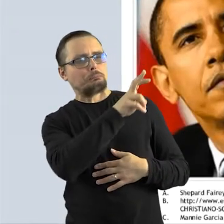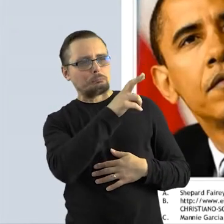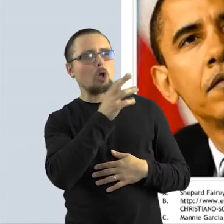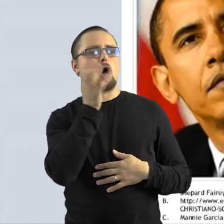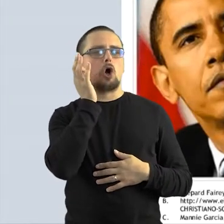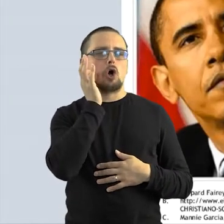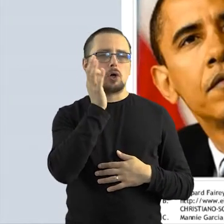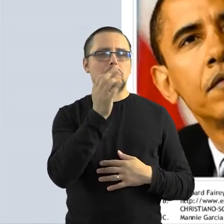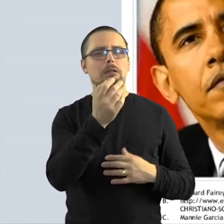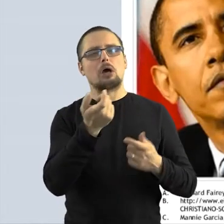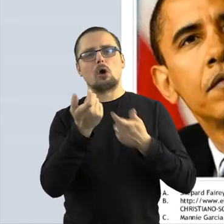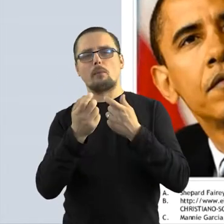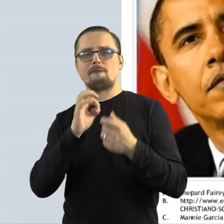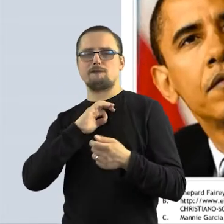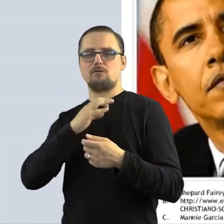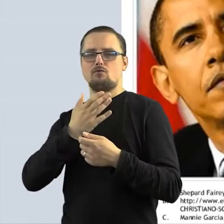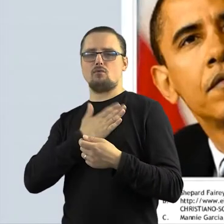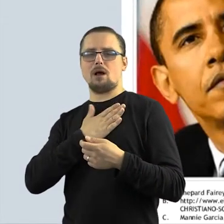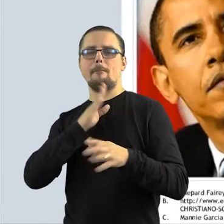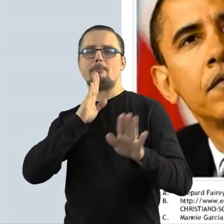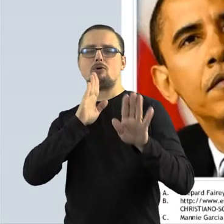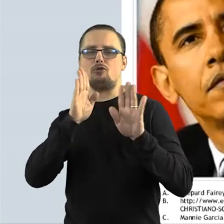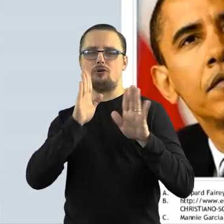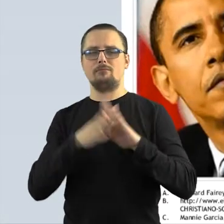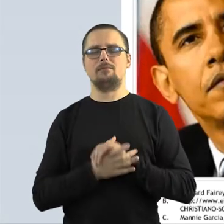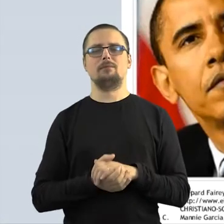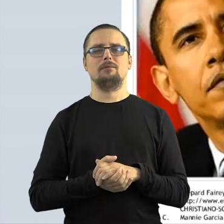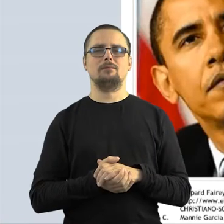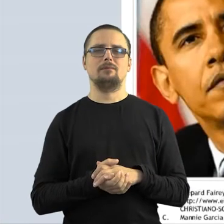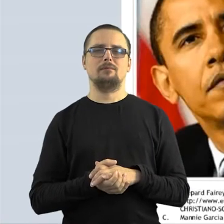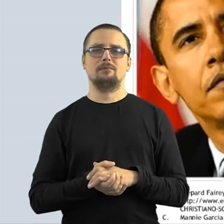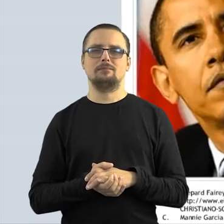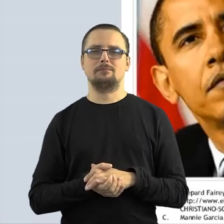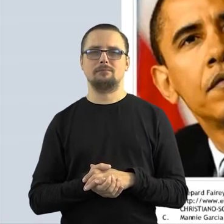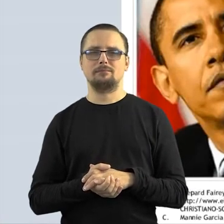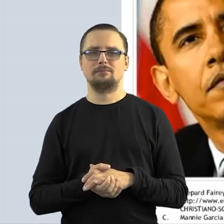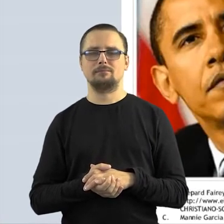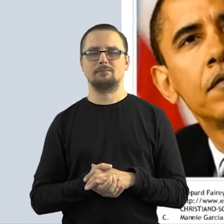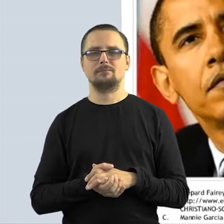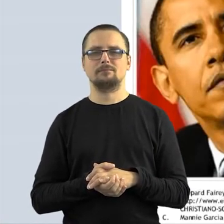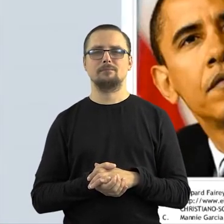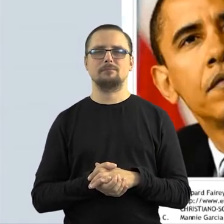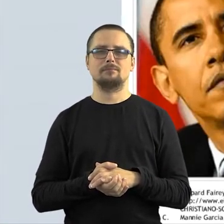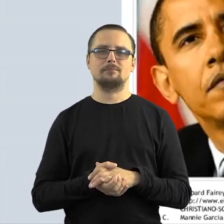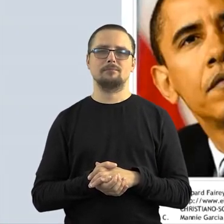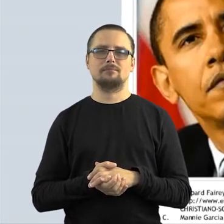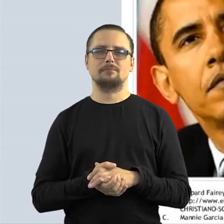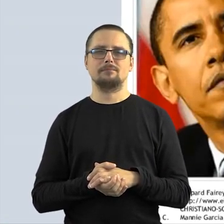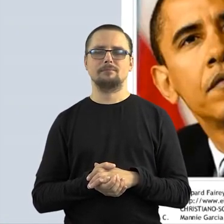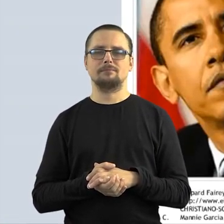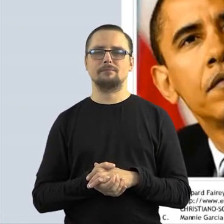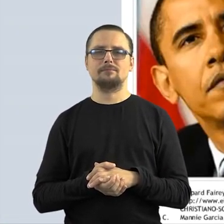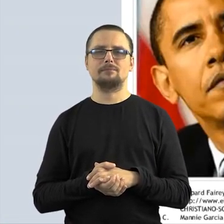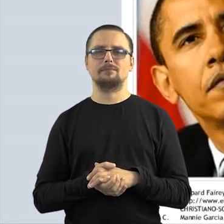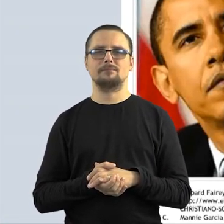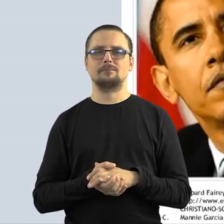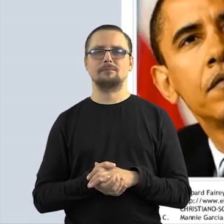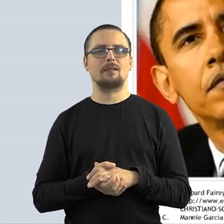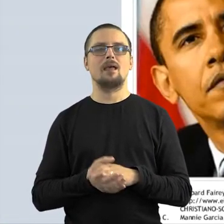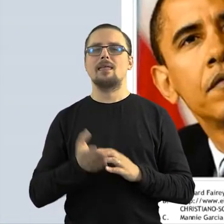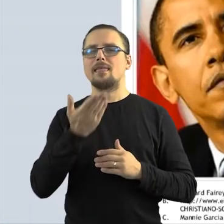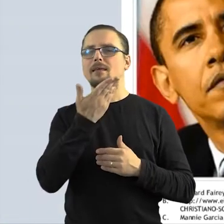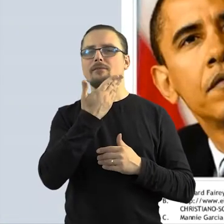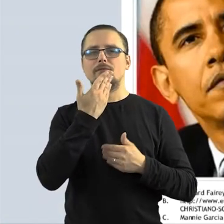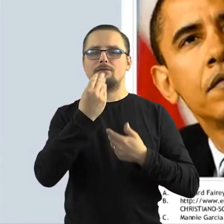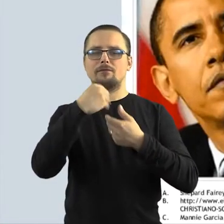odczucia związanego z obcowaniem ze sztuką, a nie jest działaniem